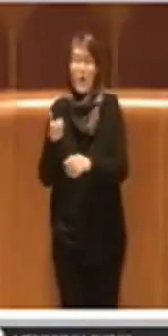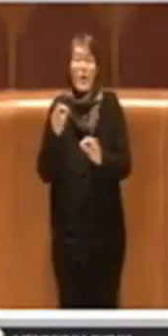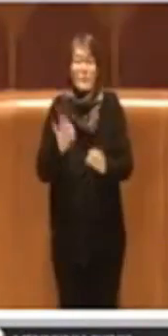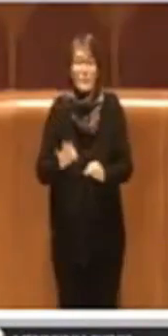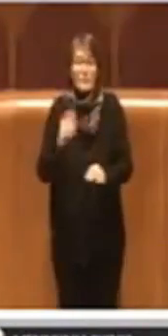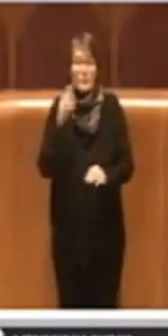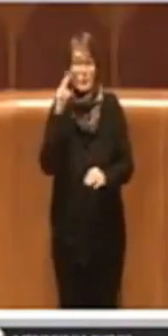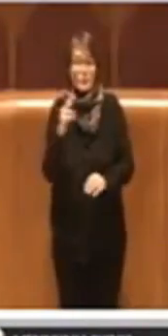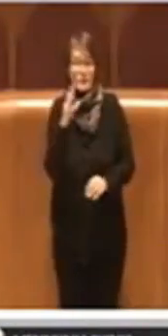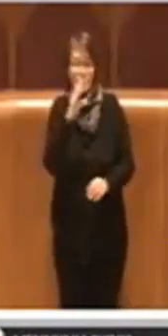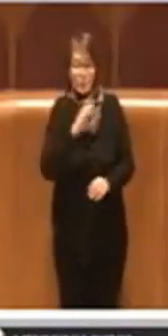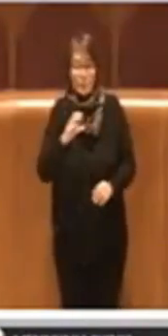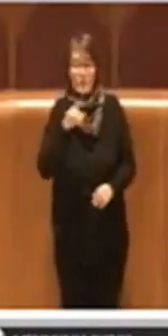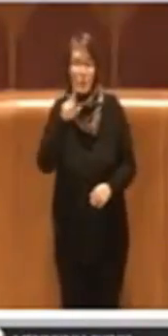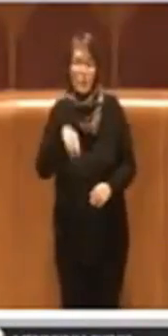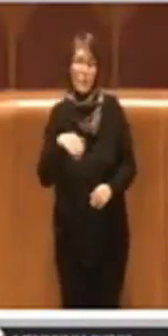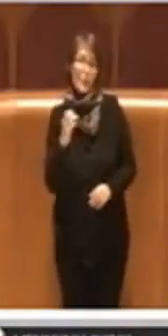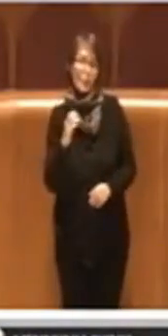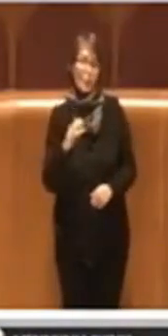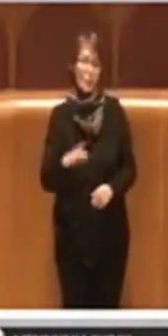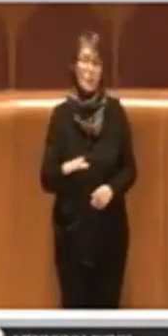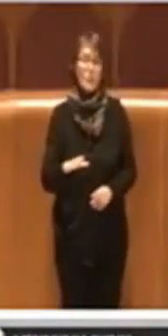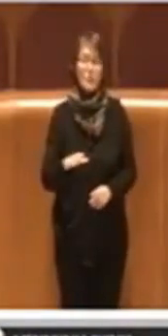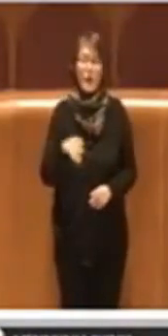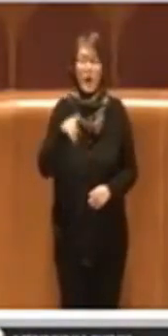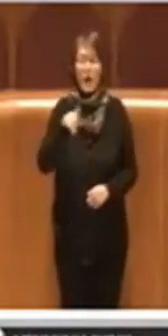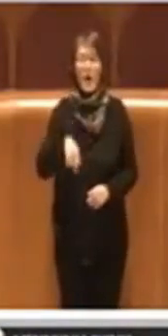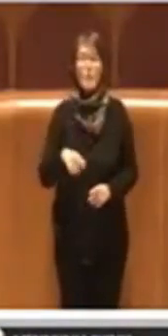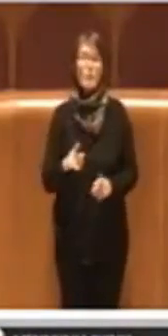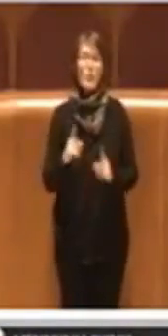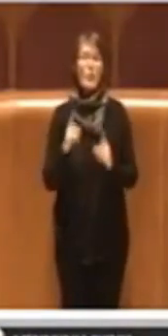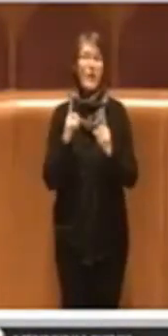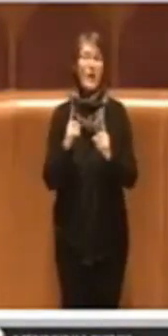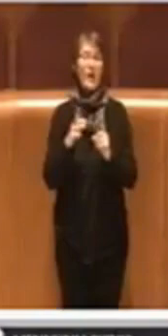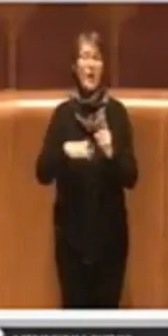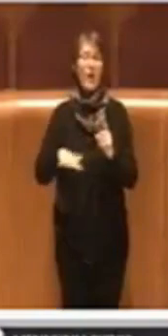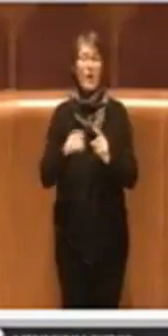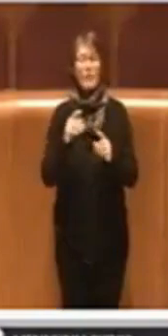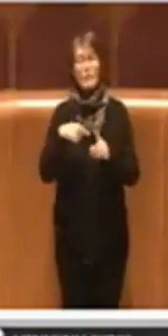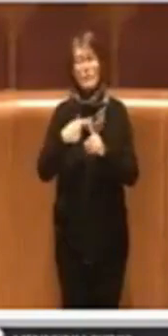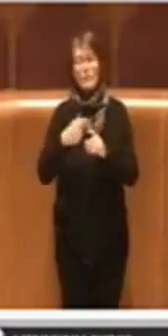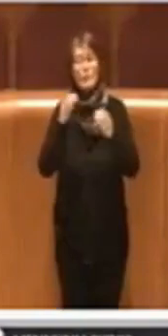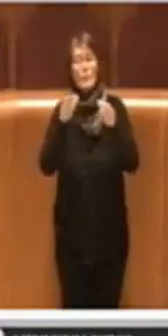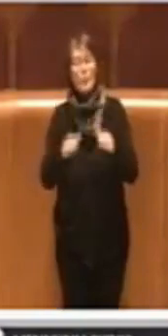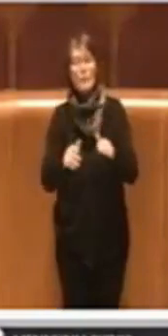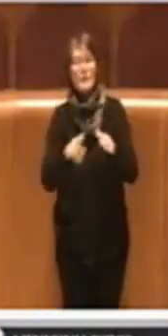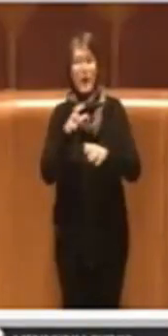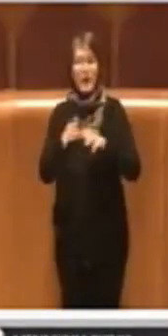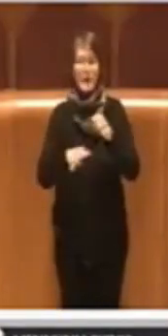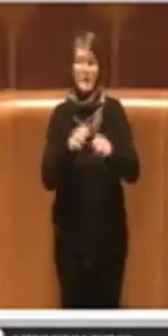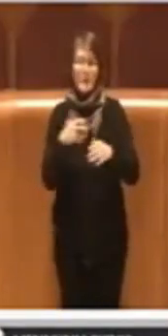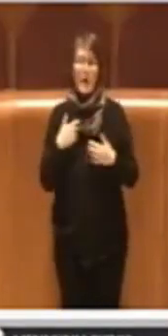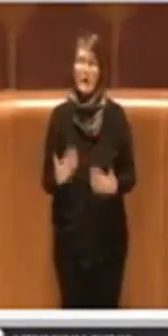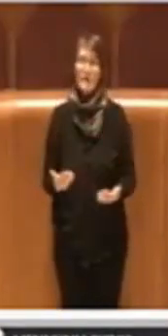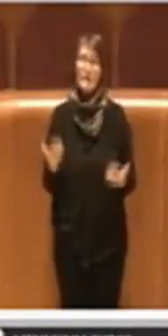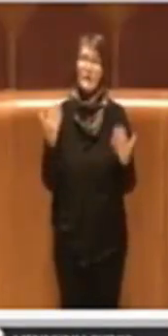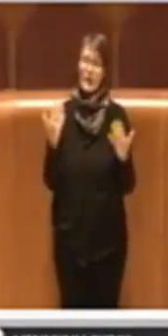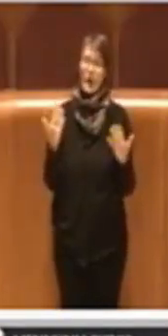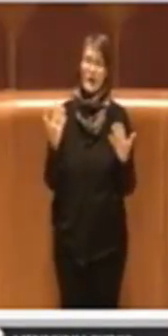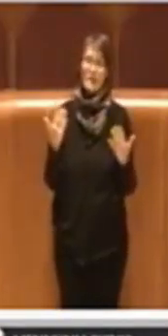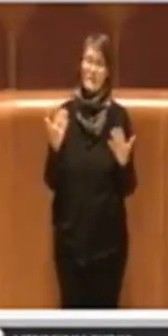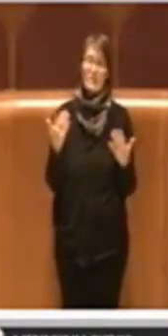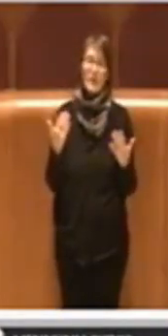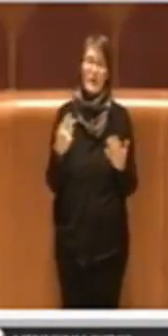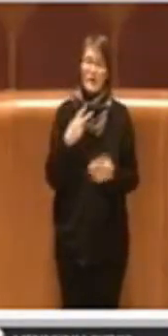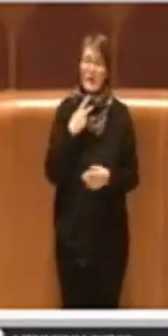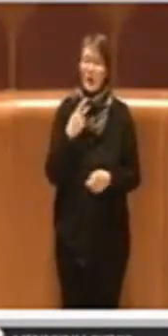e anche culturale, ma anche dal punto di vista etologico dello stesso animale, che finalmente non dovrà più circolare in mezzo al